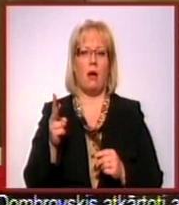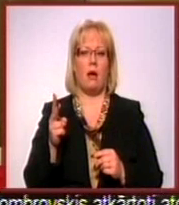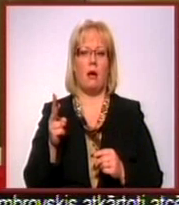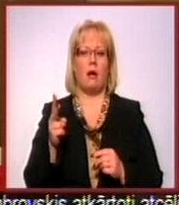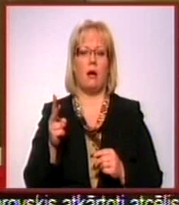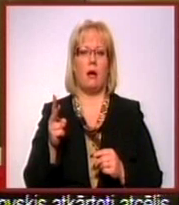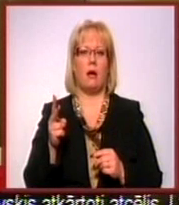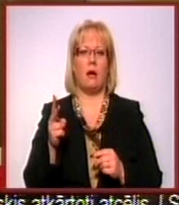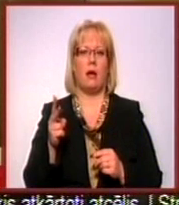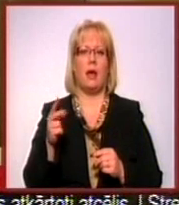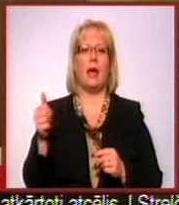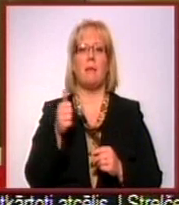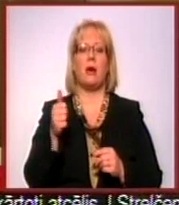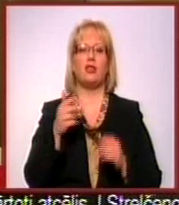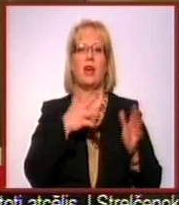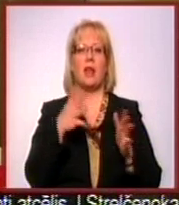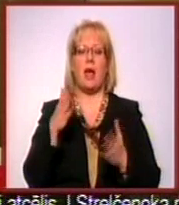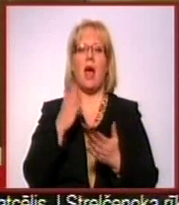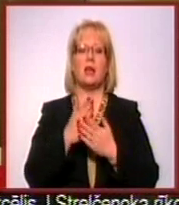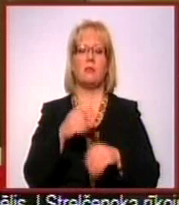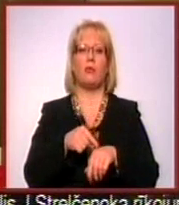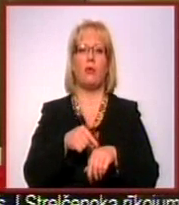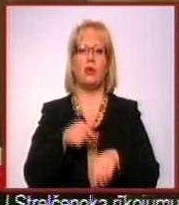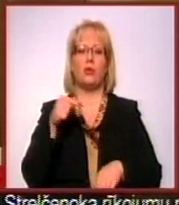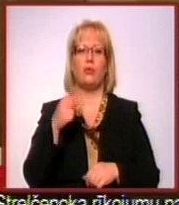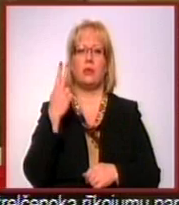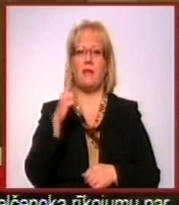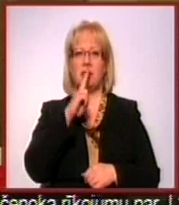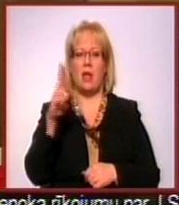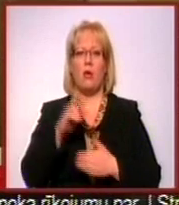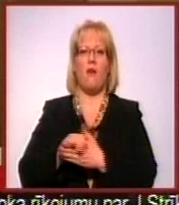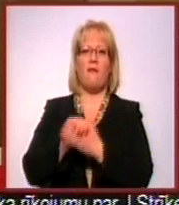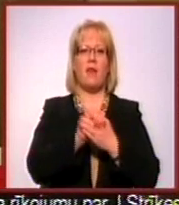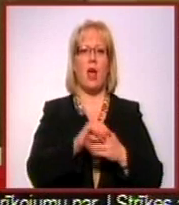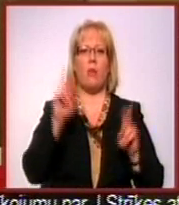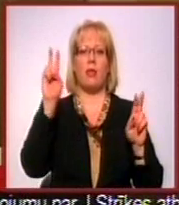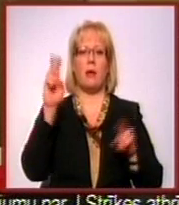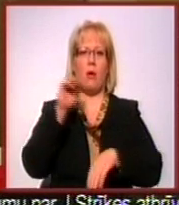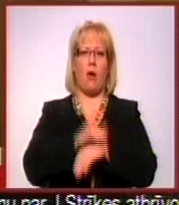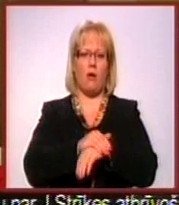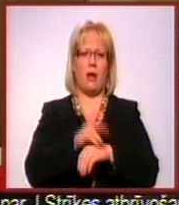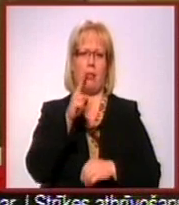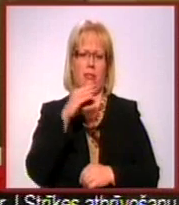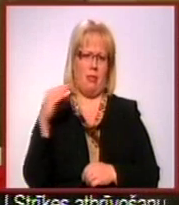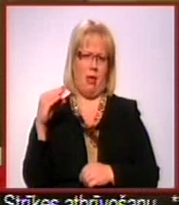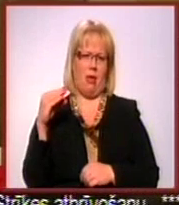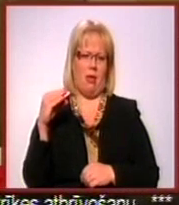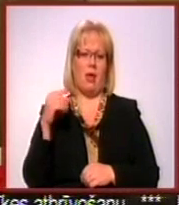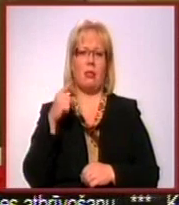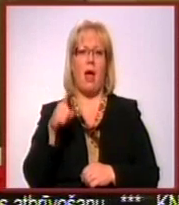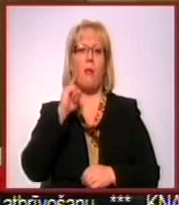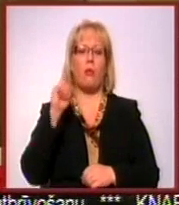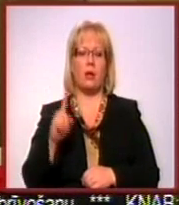ka īpaši ietekmēs esmu izjūtusi šīs divas nedēļas no vienotības konkrēti, nu nē. Bet tās,